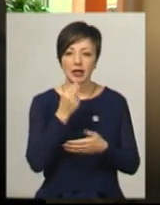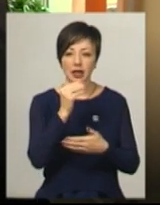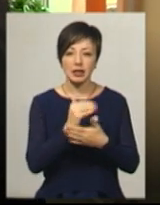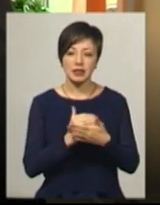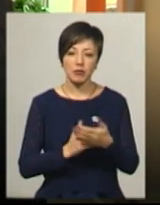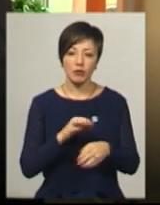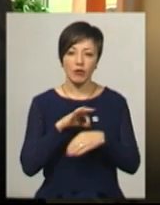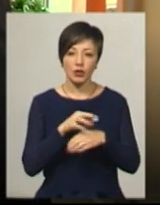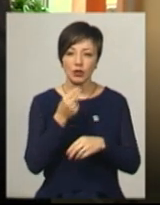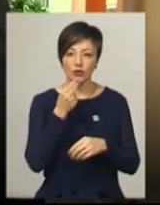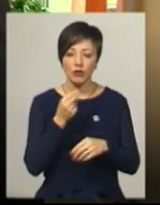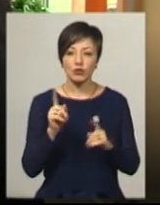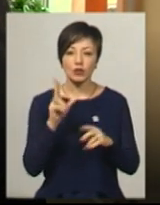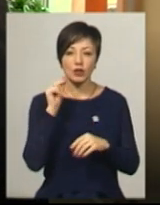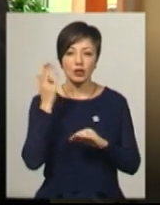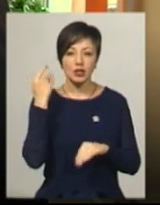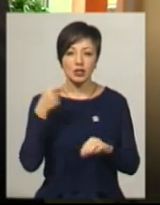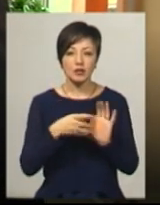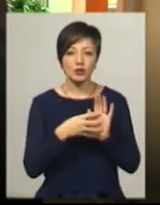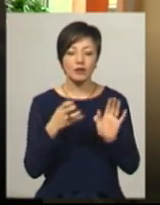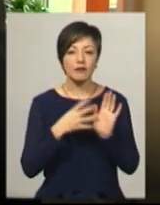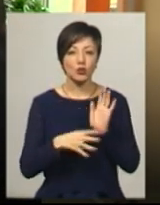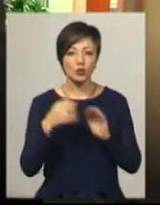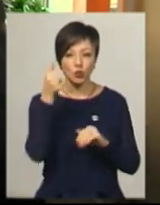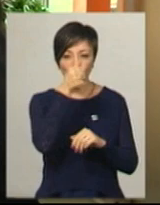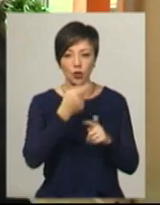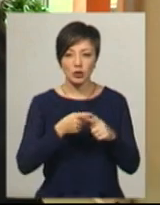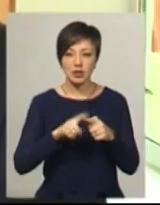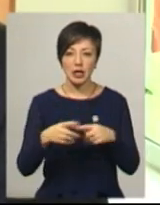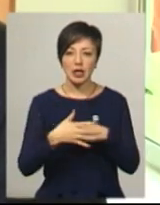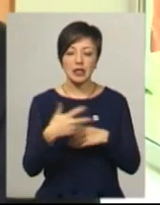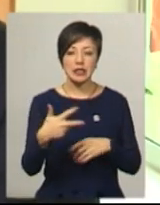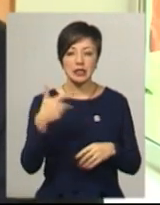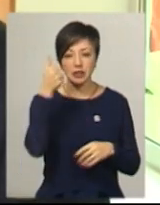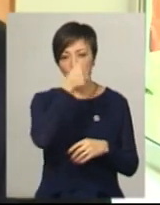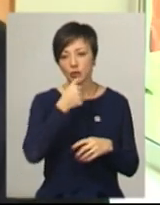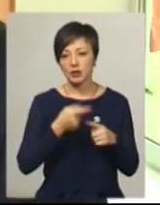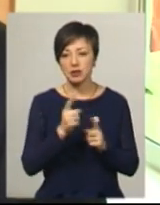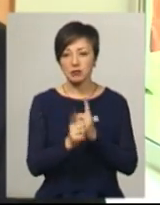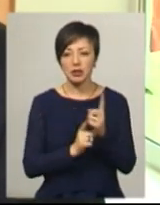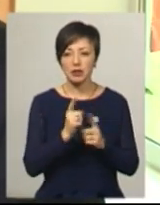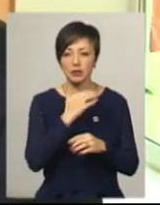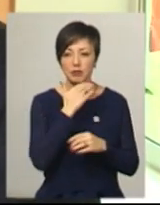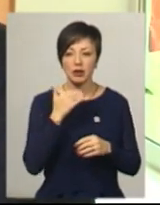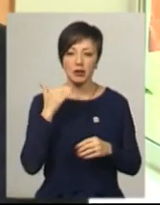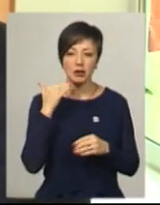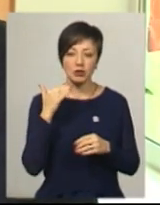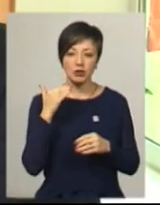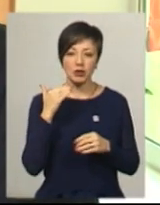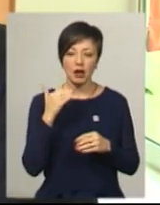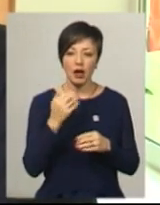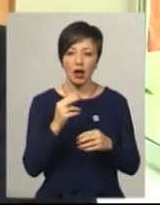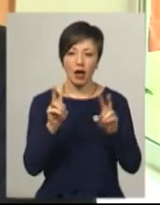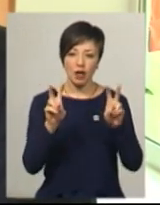проводилося харчування, був датованіше далекого 1990 року. Це майже 30 років. За цей час змінилася велика кількість, по-перше,